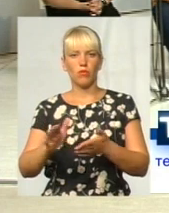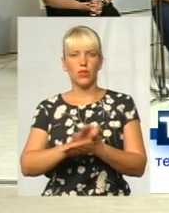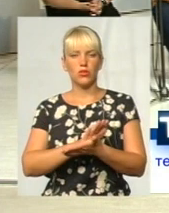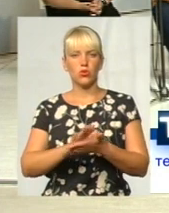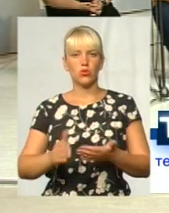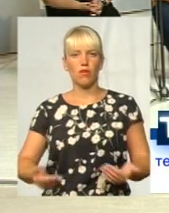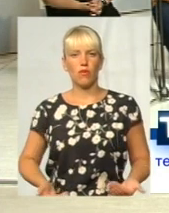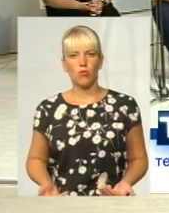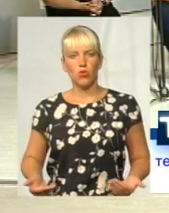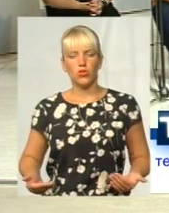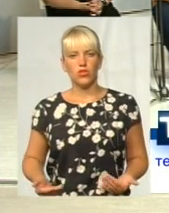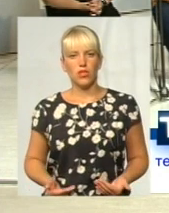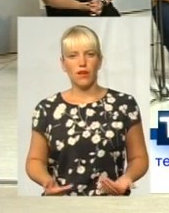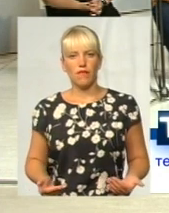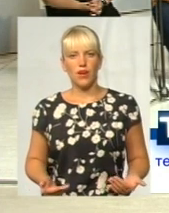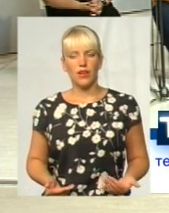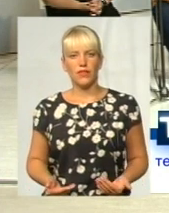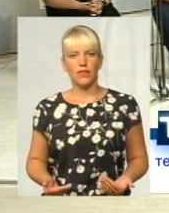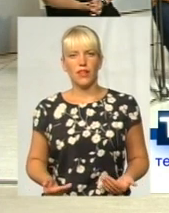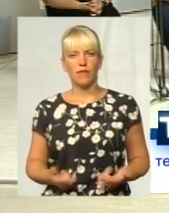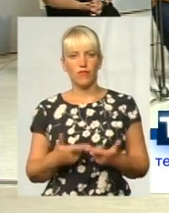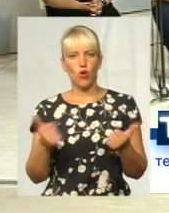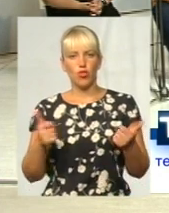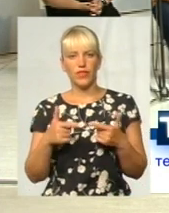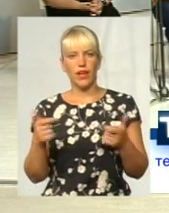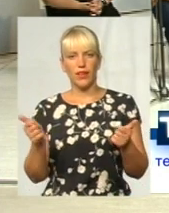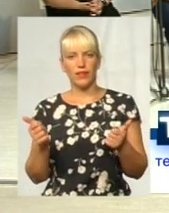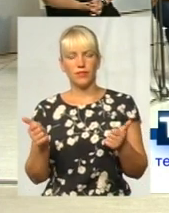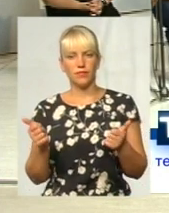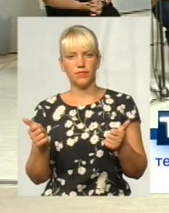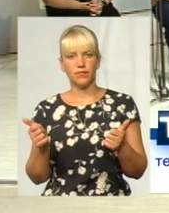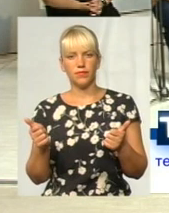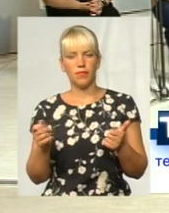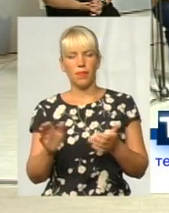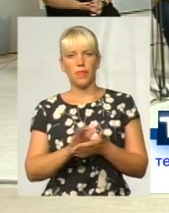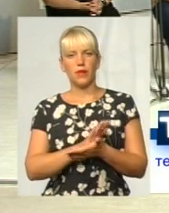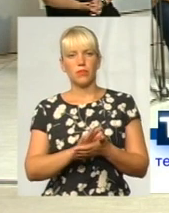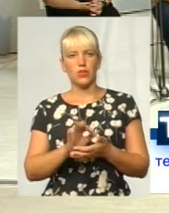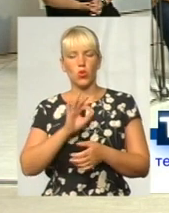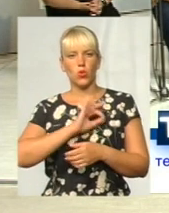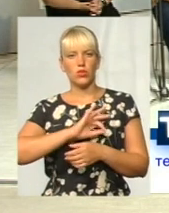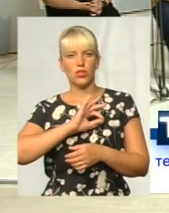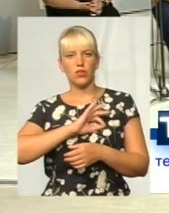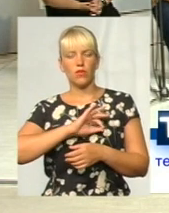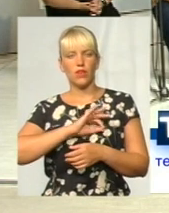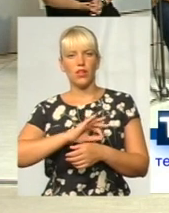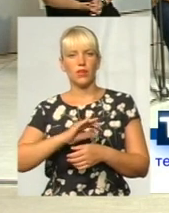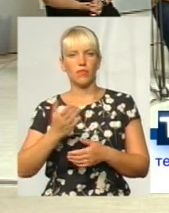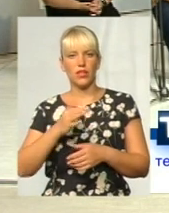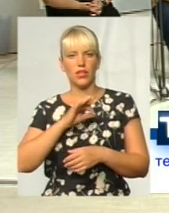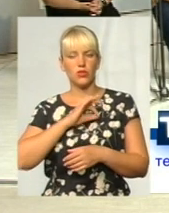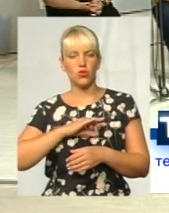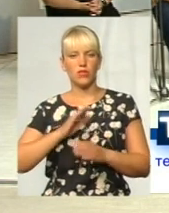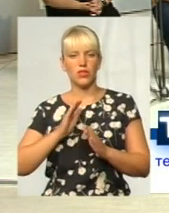проживання в готеді, спештованим працюванням, яким скористалася